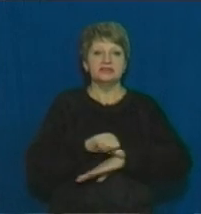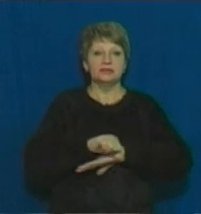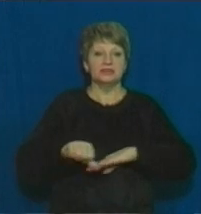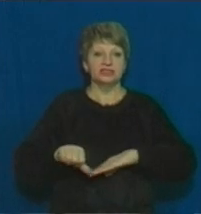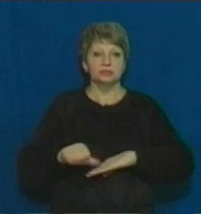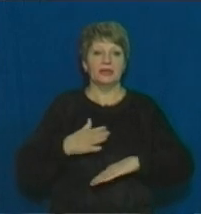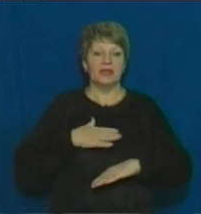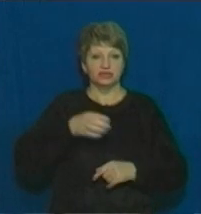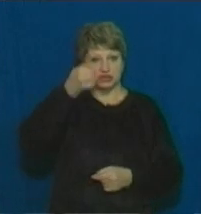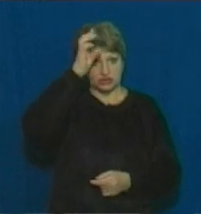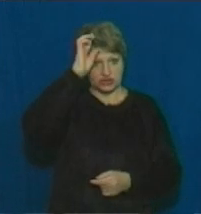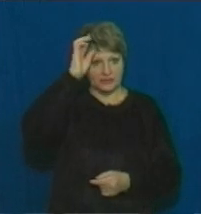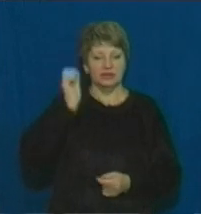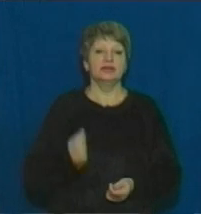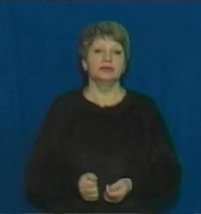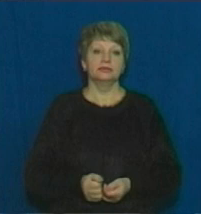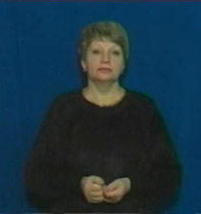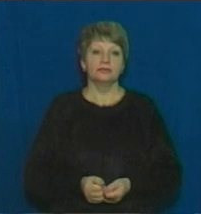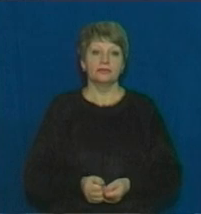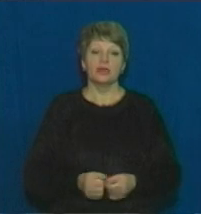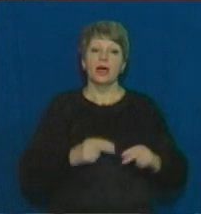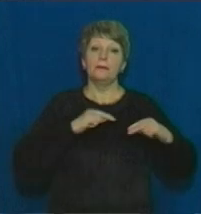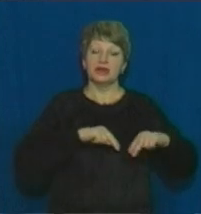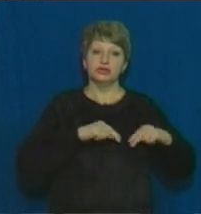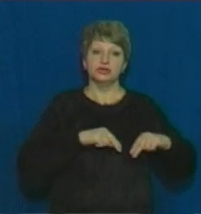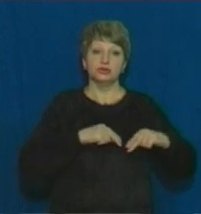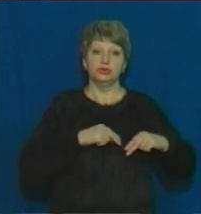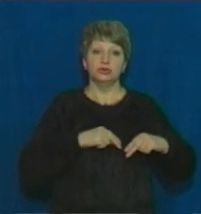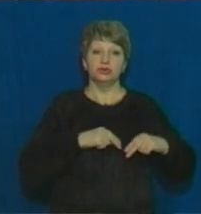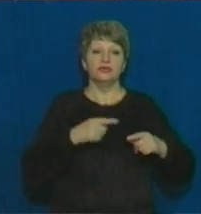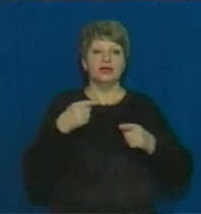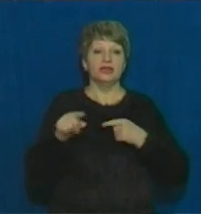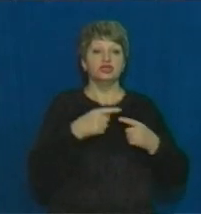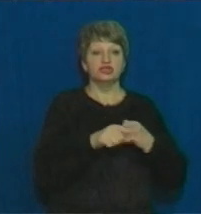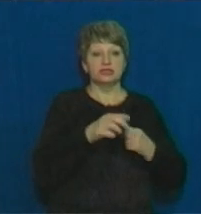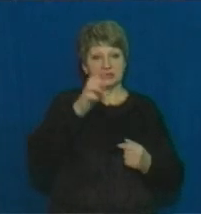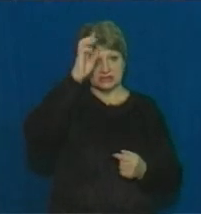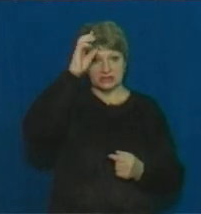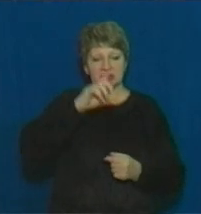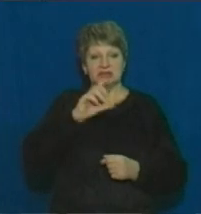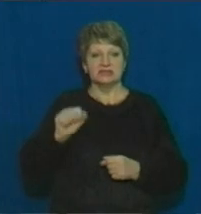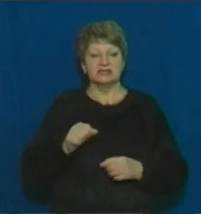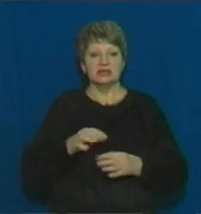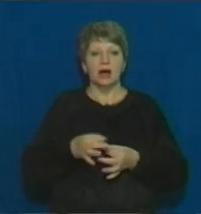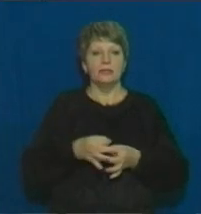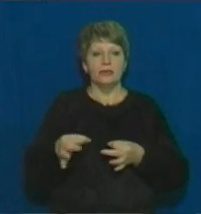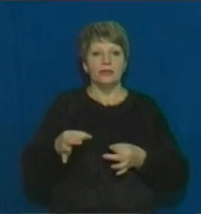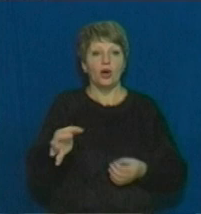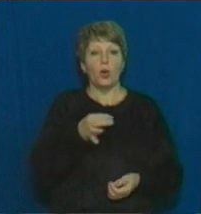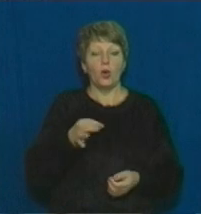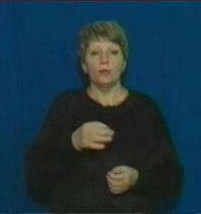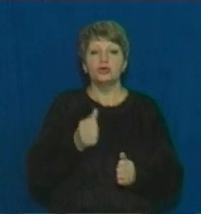держави, працюють в інших країнах за межами області. Жоден